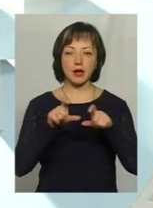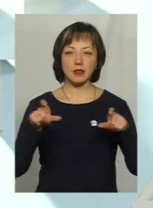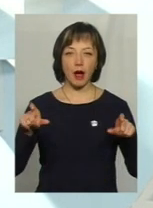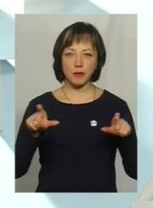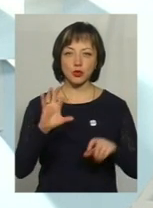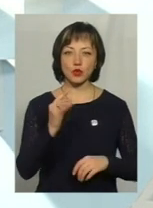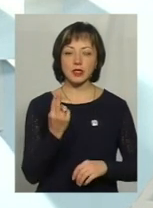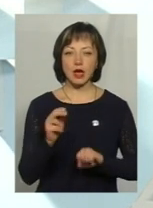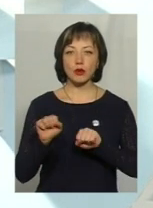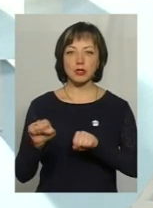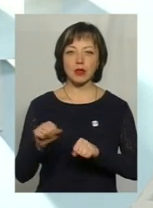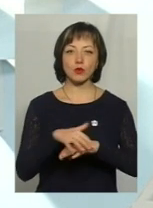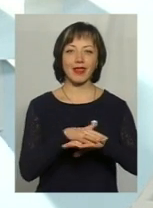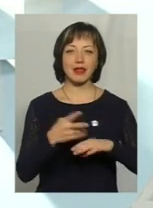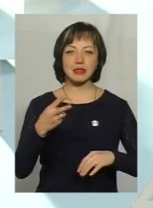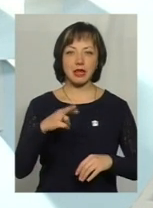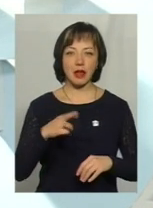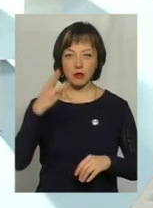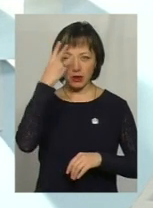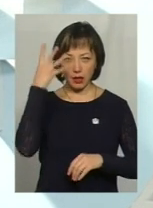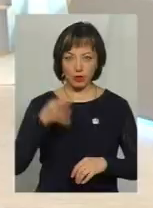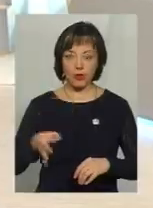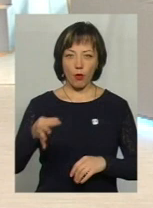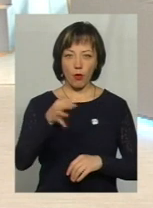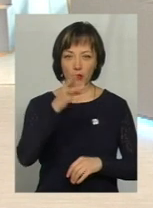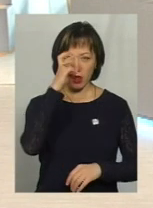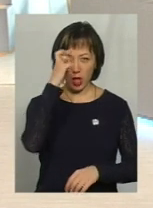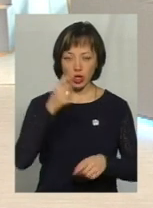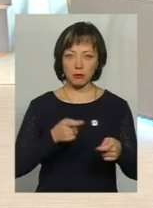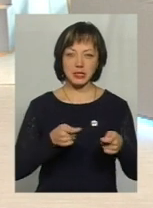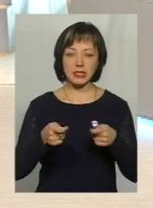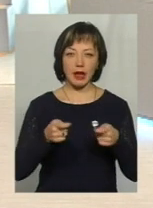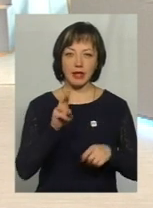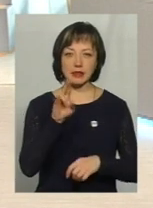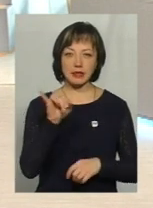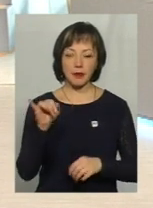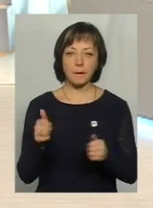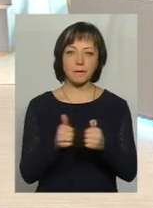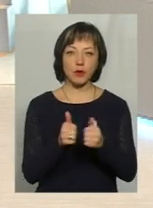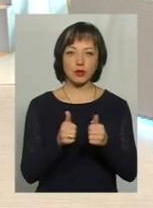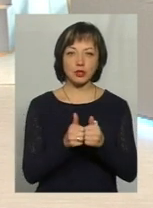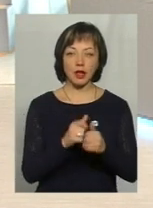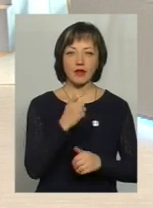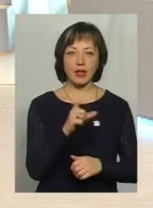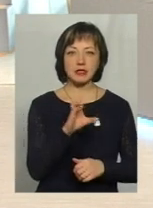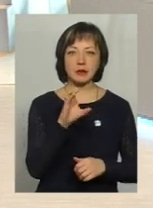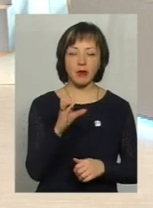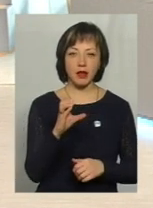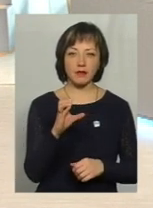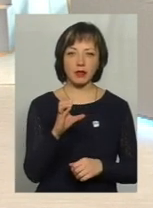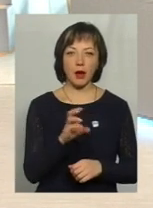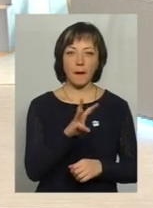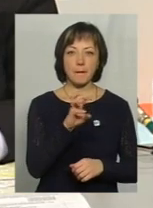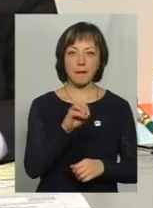соціального захисту населення Хмельницької облдержадміністрації. Поруч із ним Євгенія Степанівна